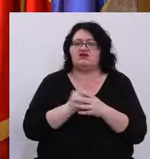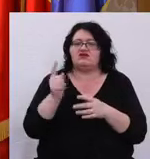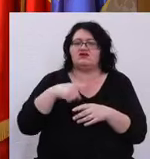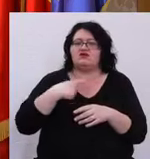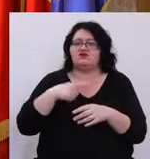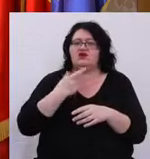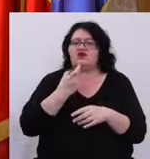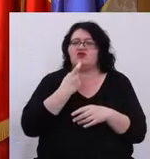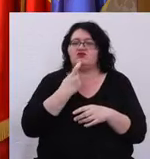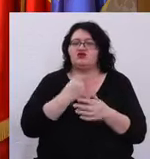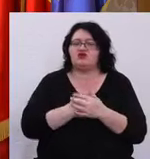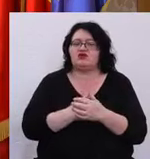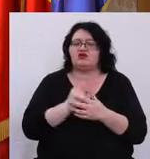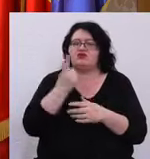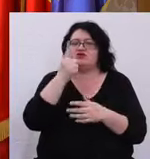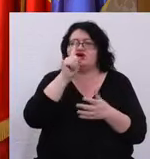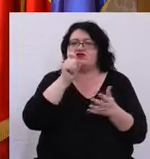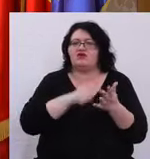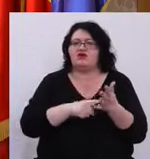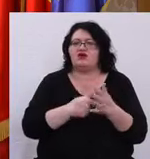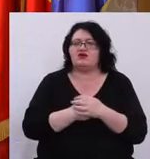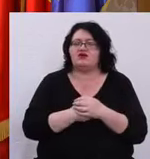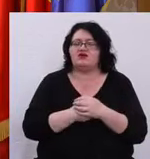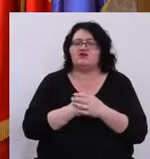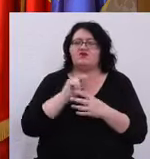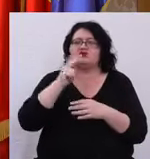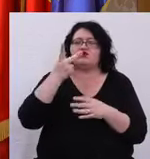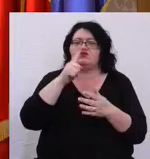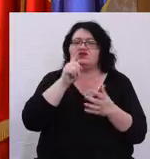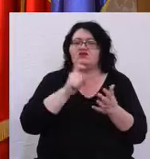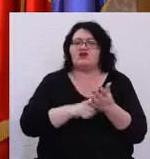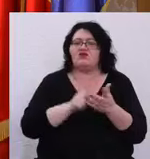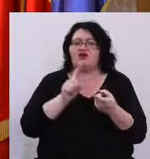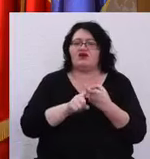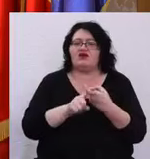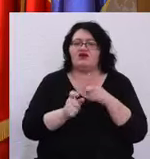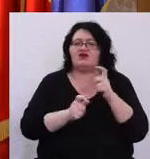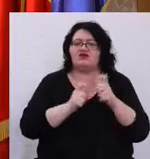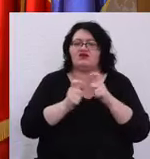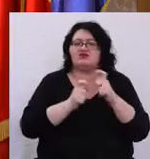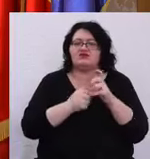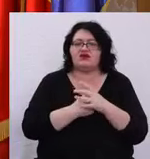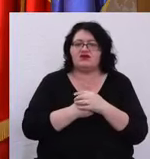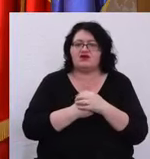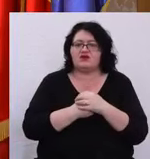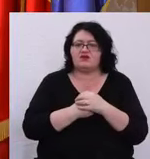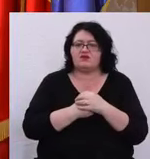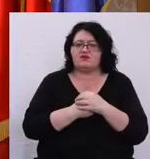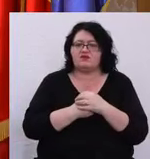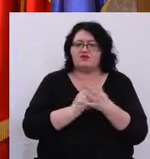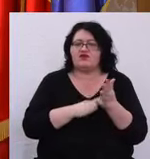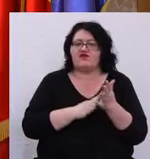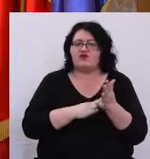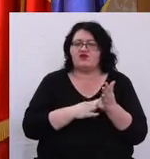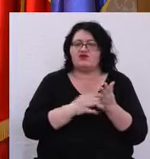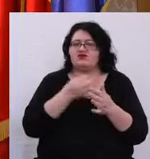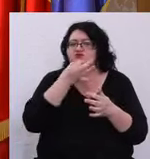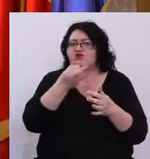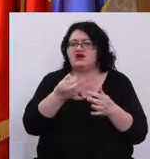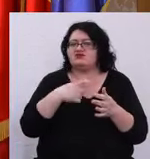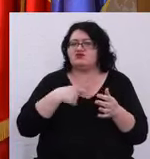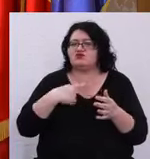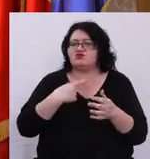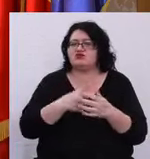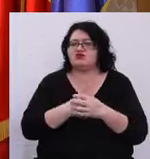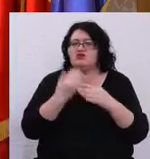erau timișoreni Asta ar fi prima întrebare Iar cea de-a doua a legat de faptul că spuneați Că